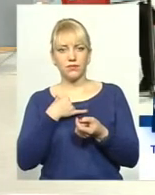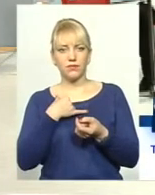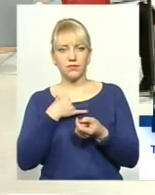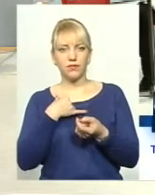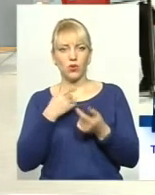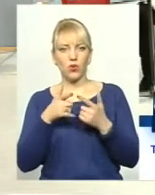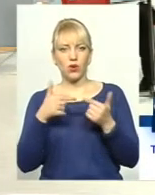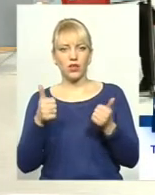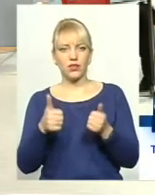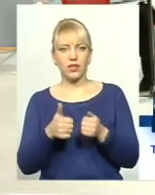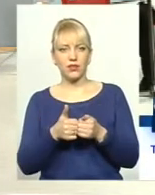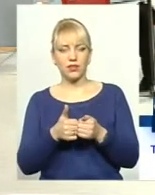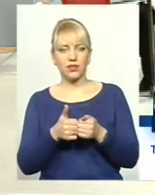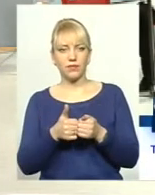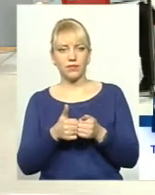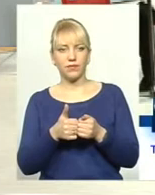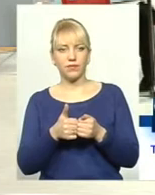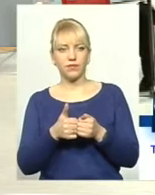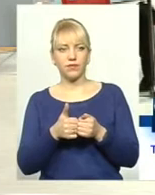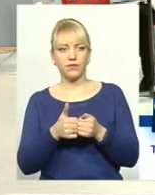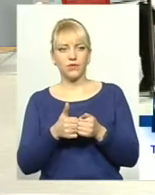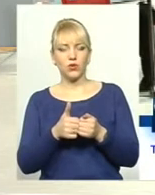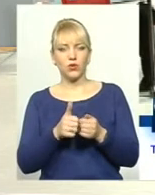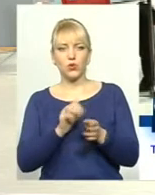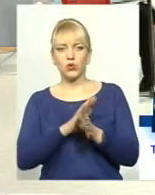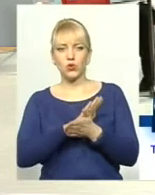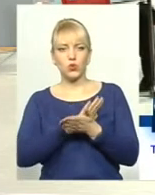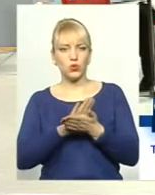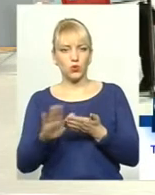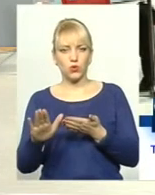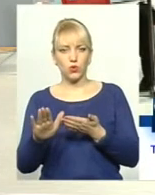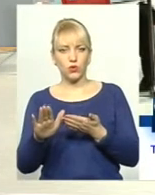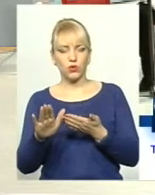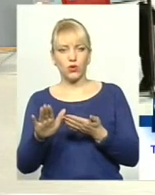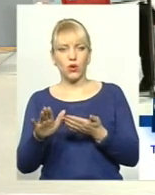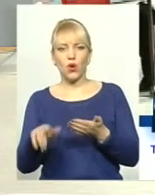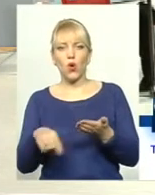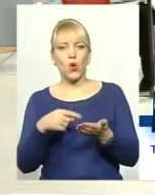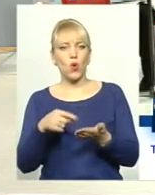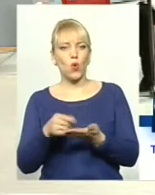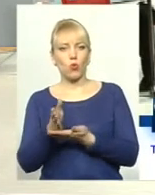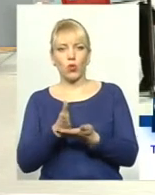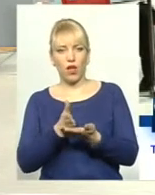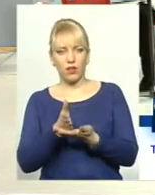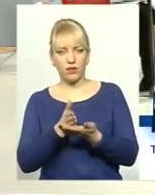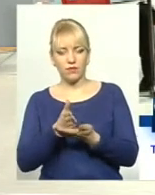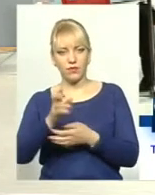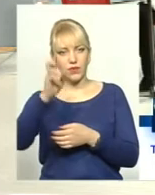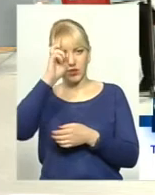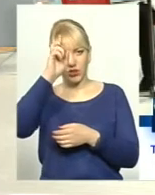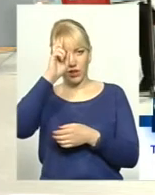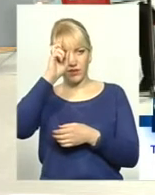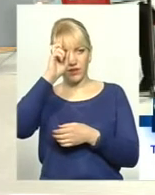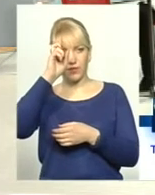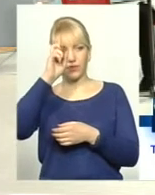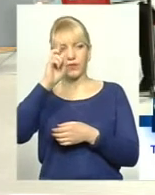організація суто, комунальна, суто, державна і